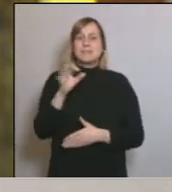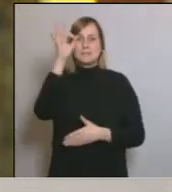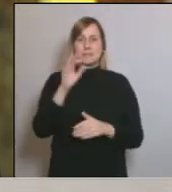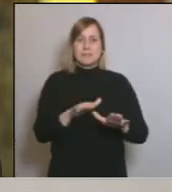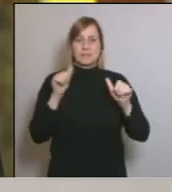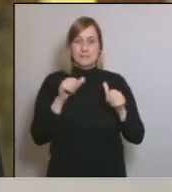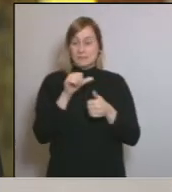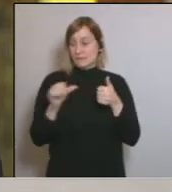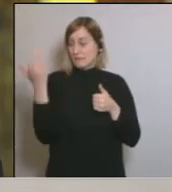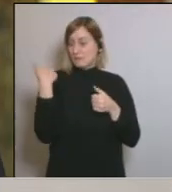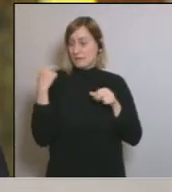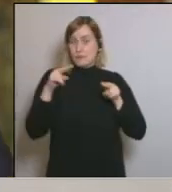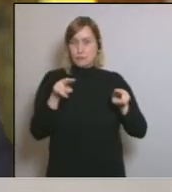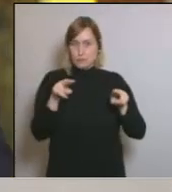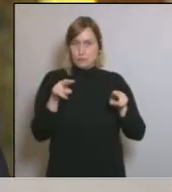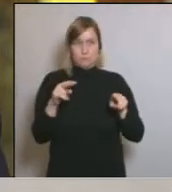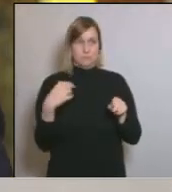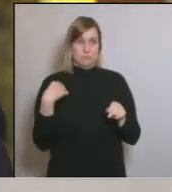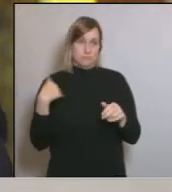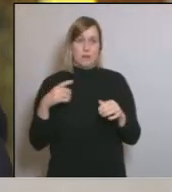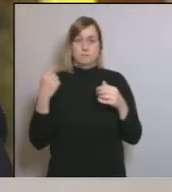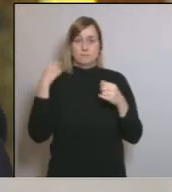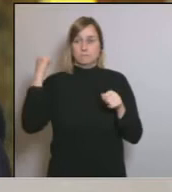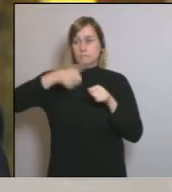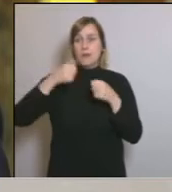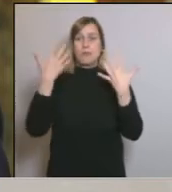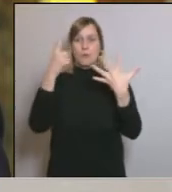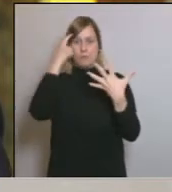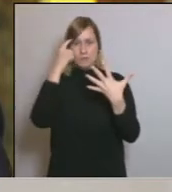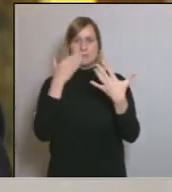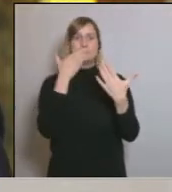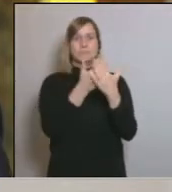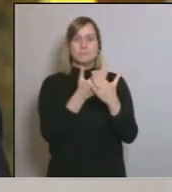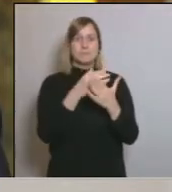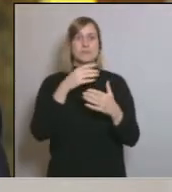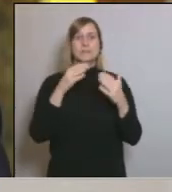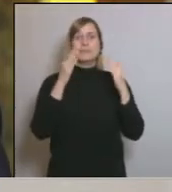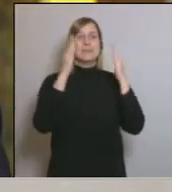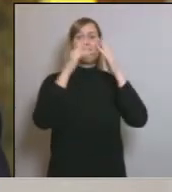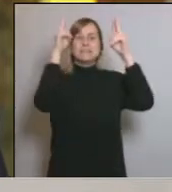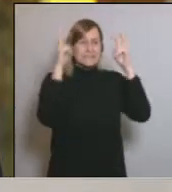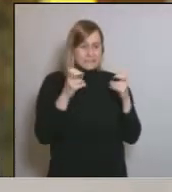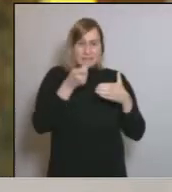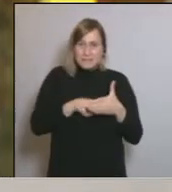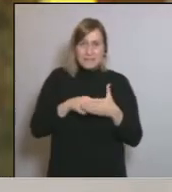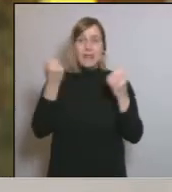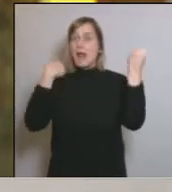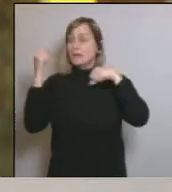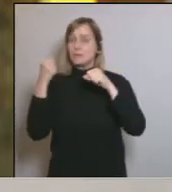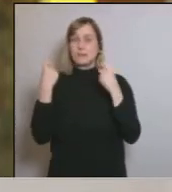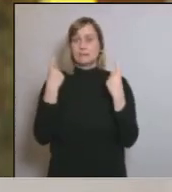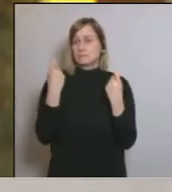setmana passada, ja fa ja, doncs, 10 dies que demanem el confinament total domiciliari i el tancament de les activitats que no siguin